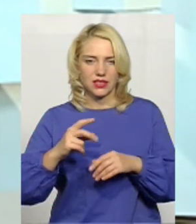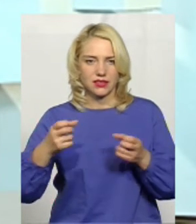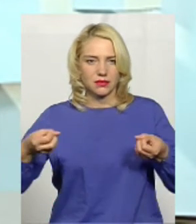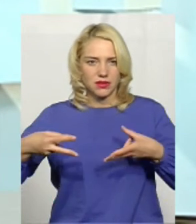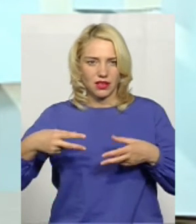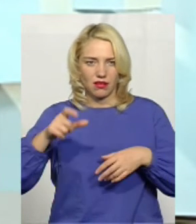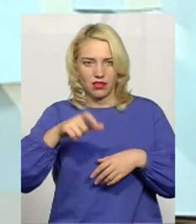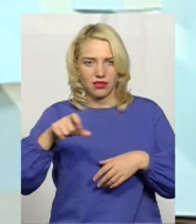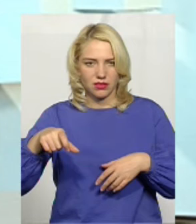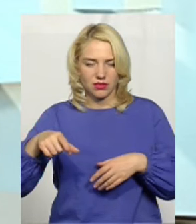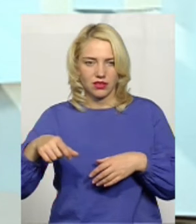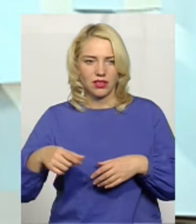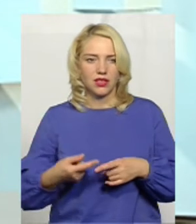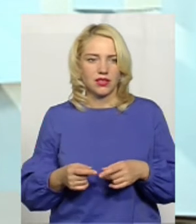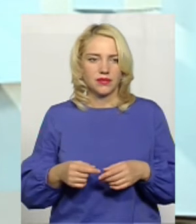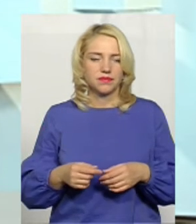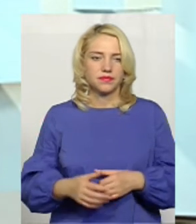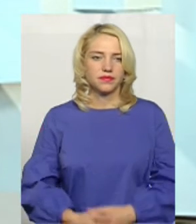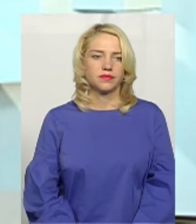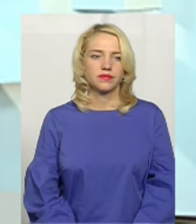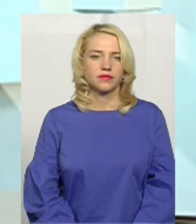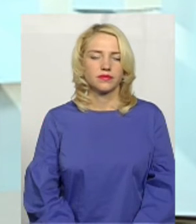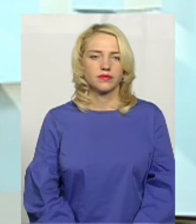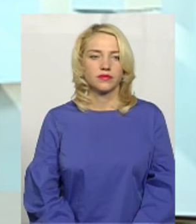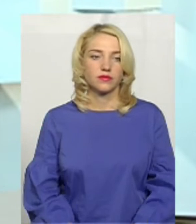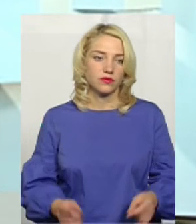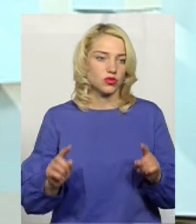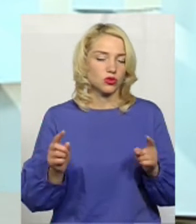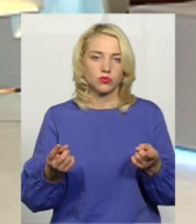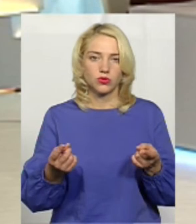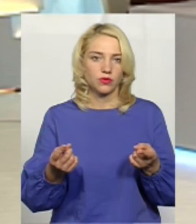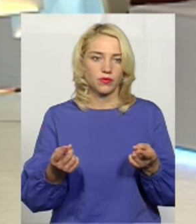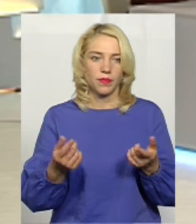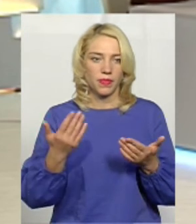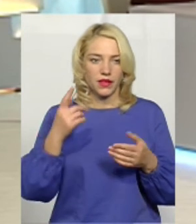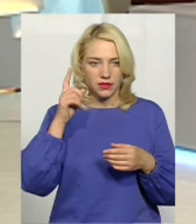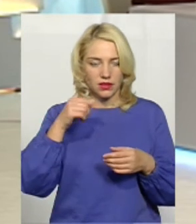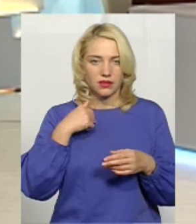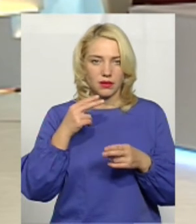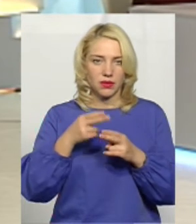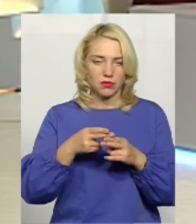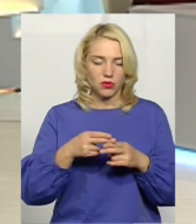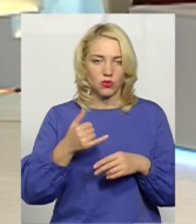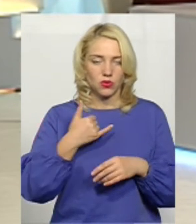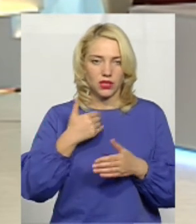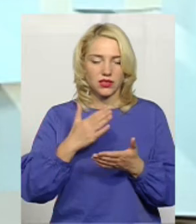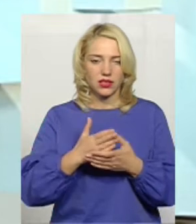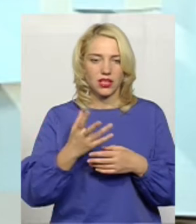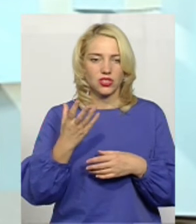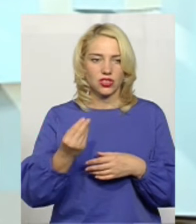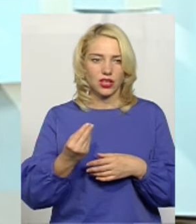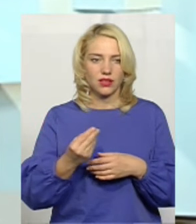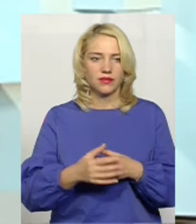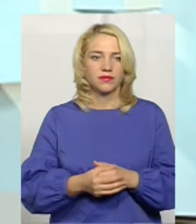лікарів. Тому, ви знаєте, я переб'ю. У нас є певні ще